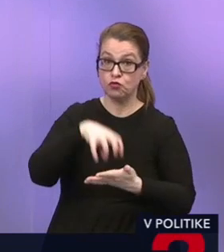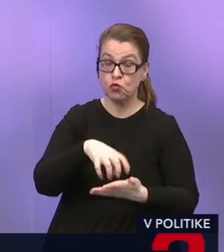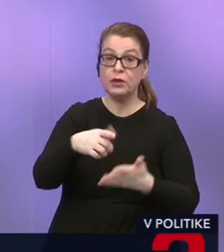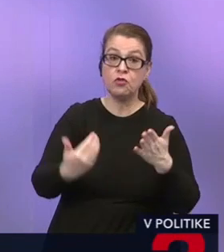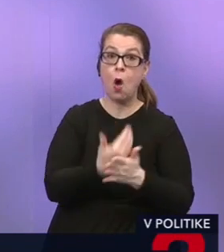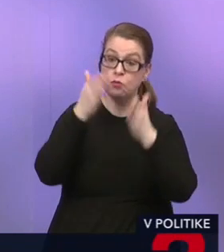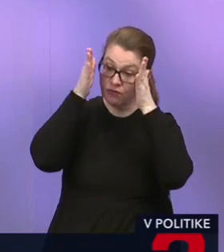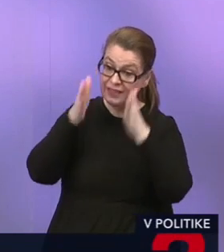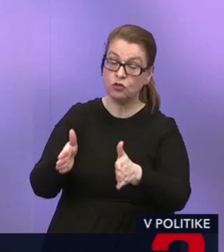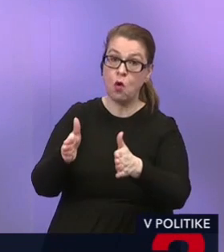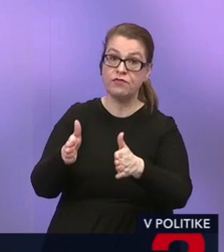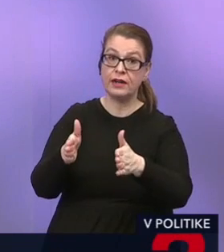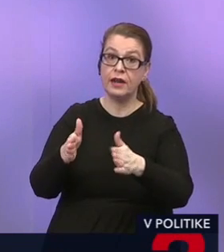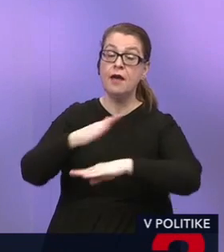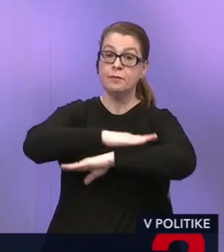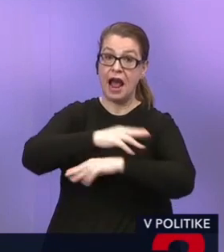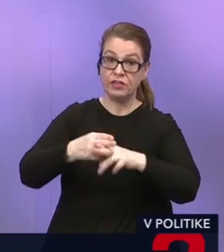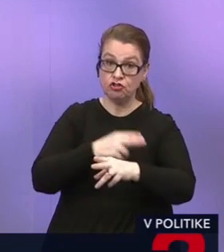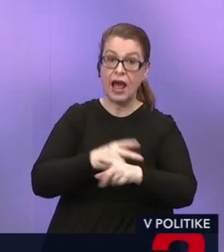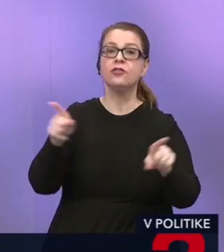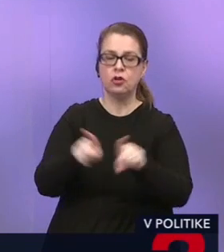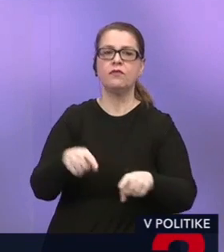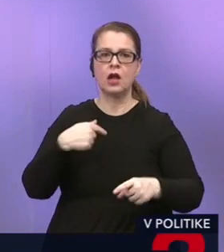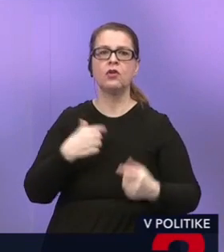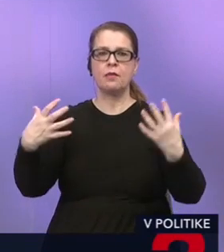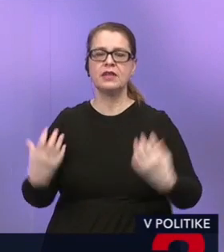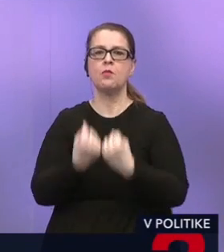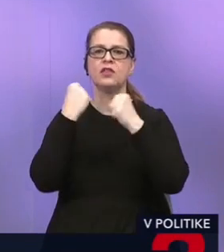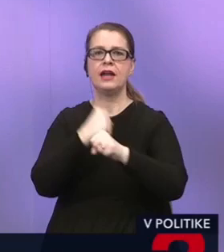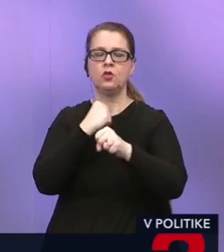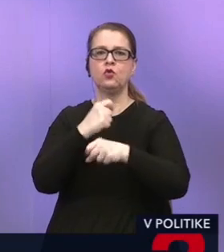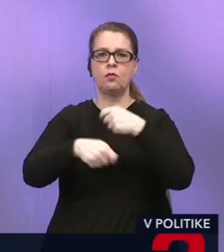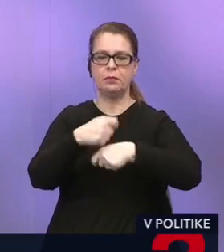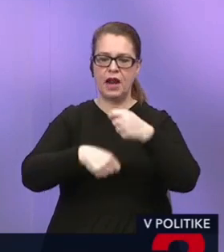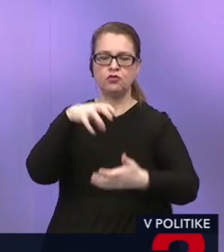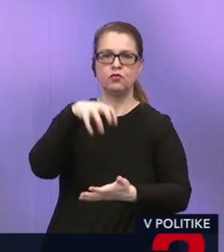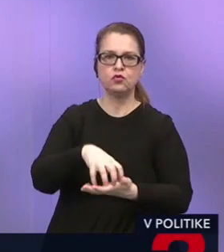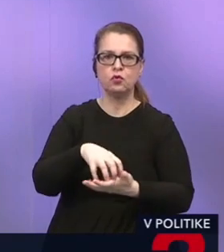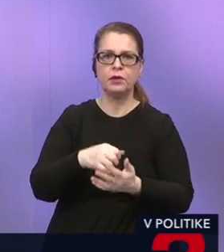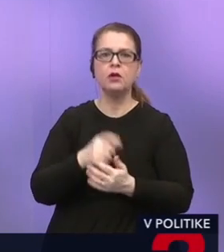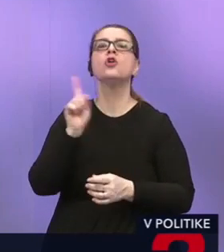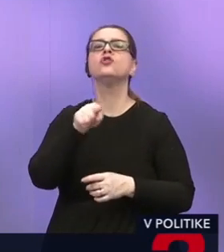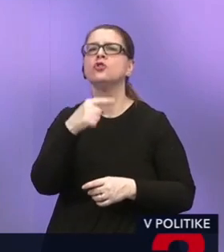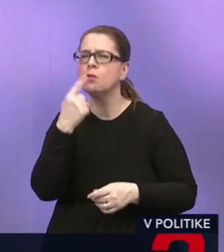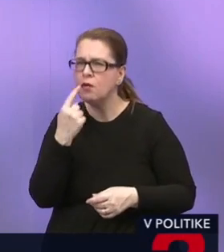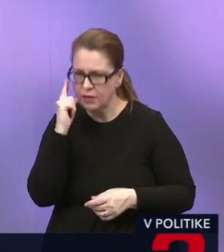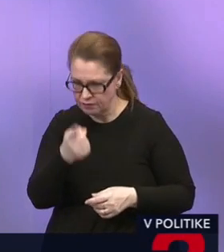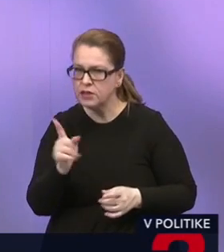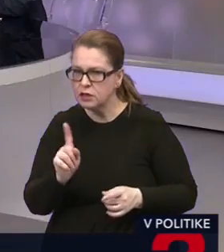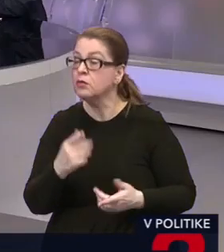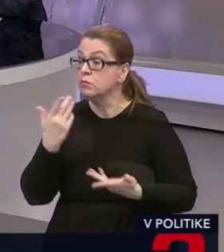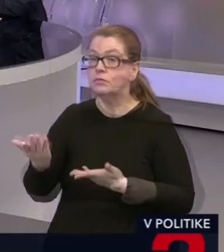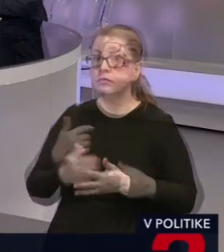obnovenie dôvery všeprávny štát, tak sa nám rovnako rýchlo podarí zriadiť pracovnú skupinu. Viete, kto toto povedal? Povedzte.